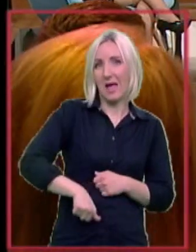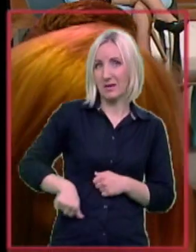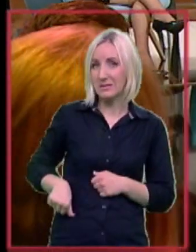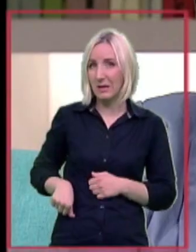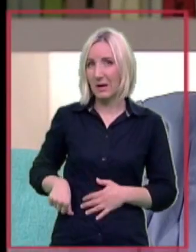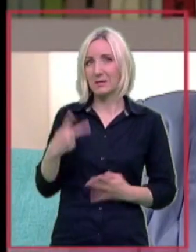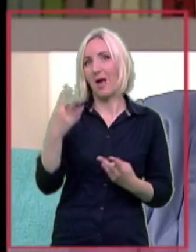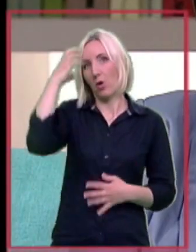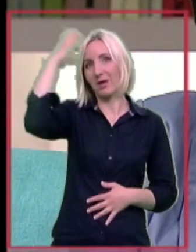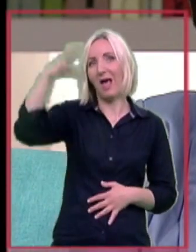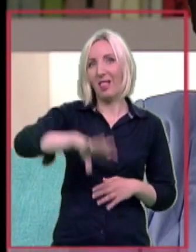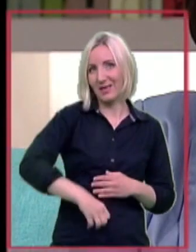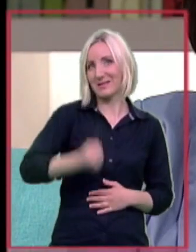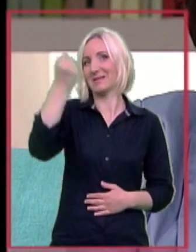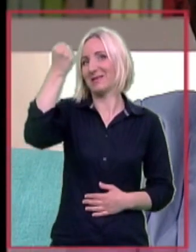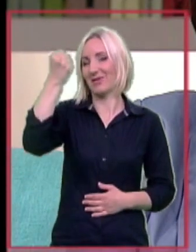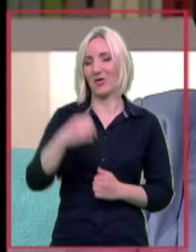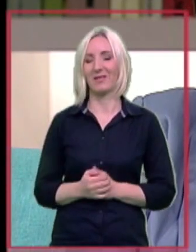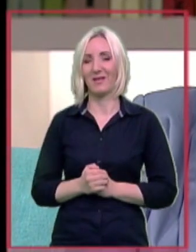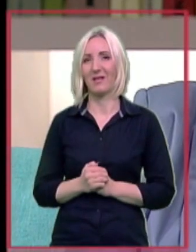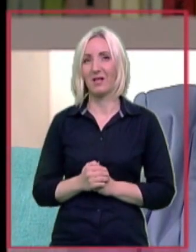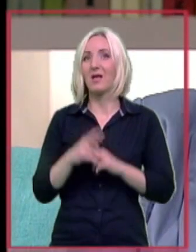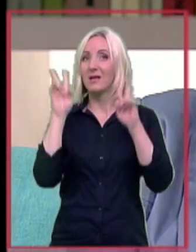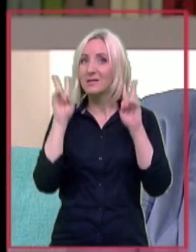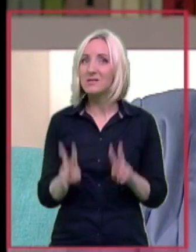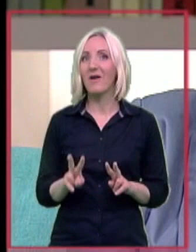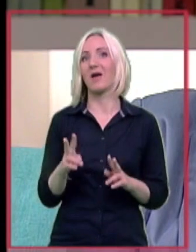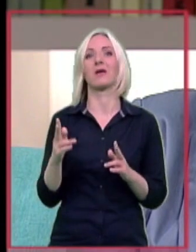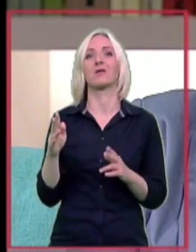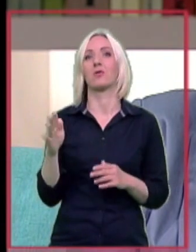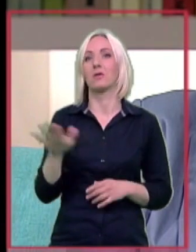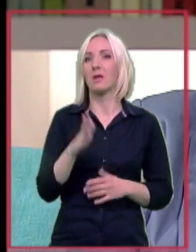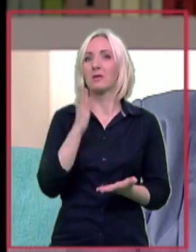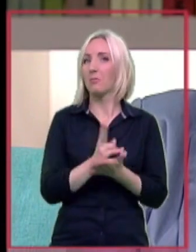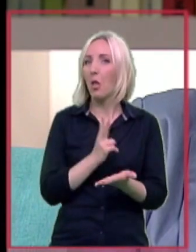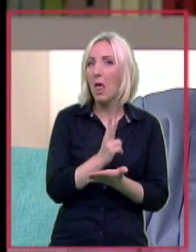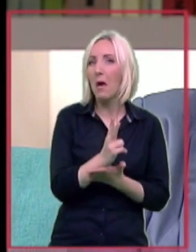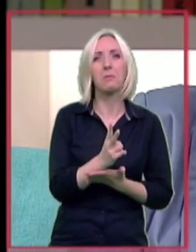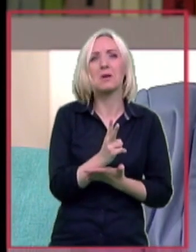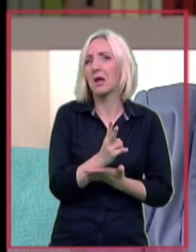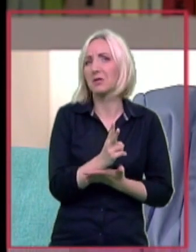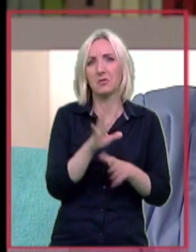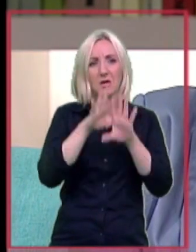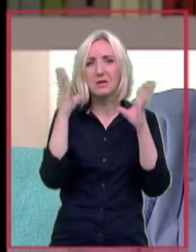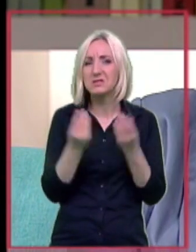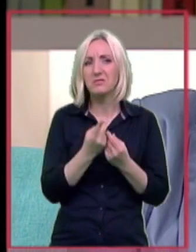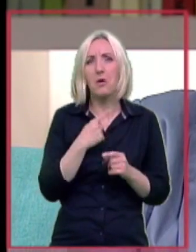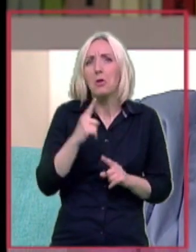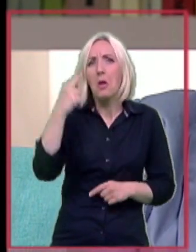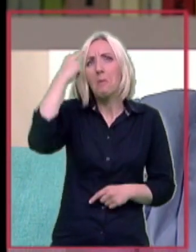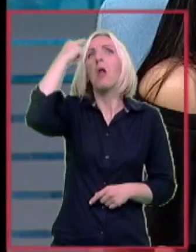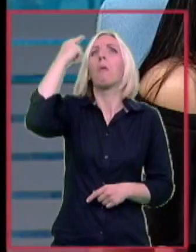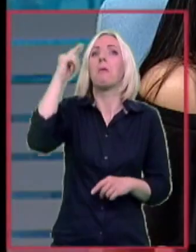ona je ko kraljica se rodila i stvarno je dete bilo i napredno i sve. uopšte, mislim, je nam i padalo na